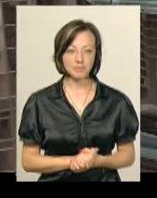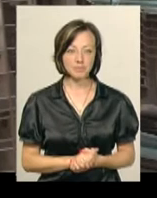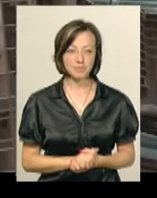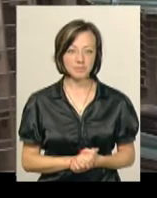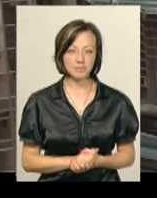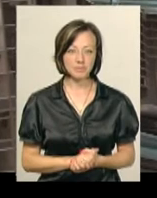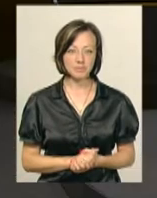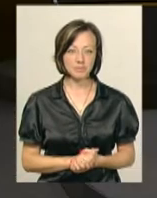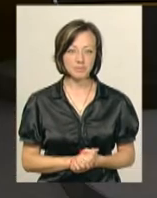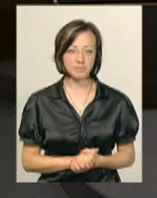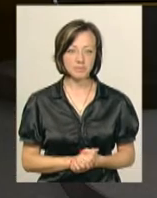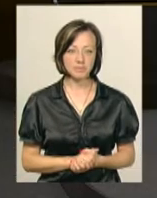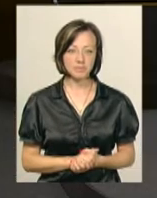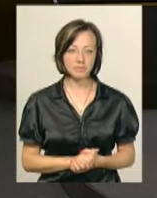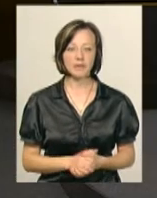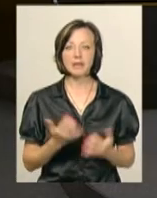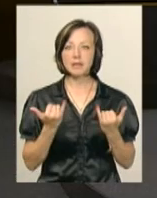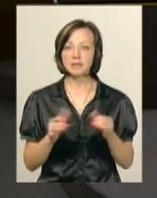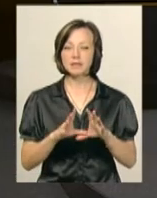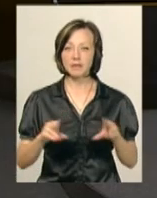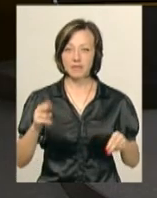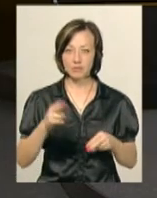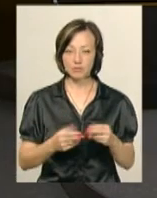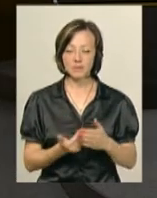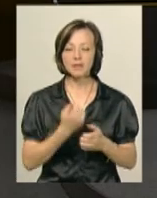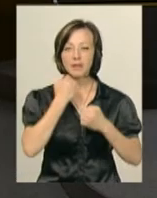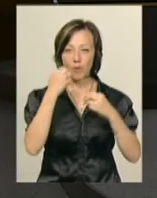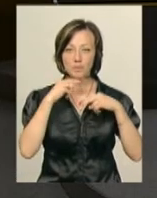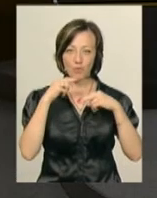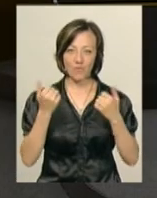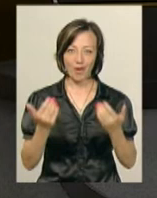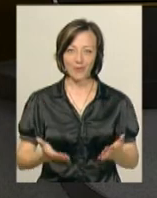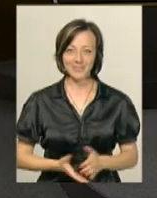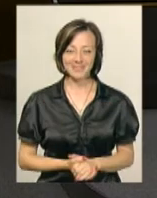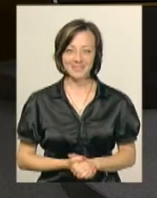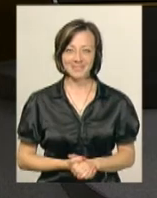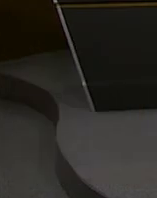новини, Поділля, центр. На цьому ми завершуємо випуск. Дякуємо вам за увагу.